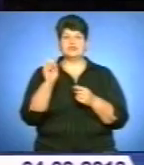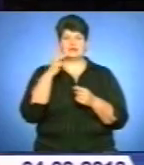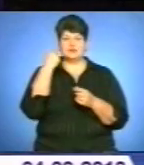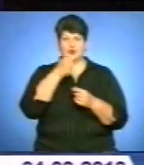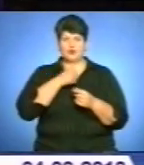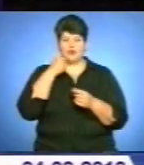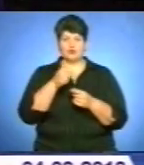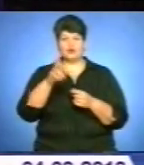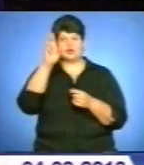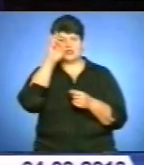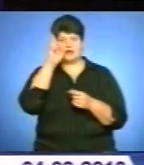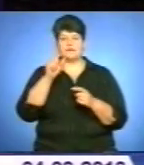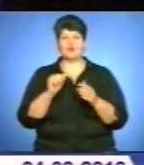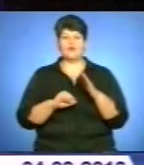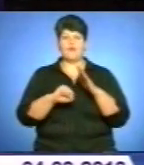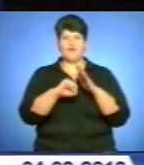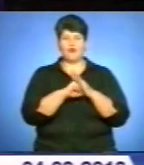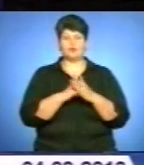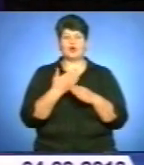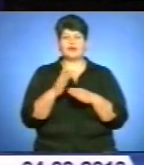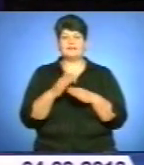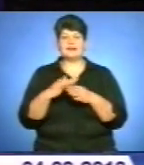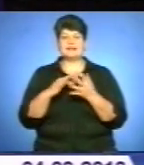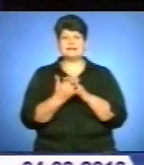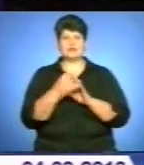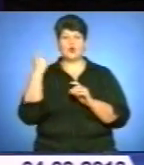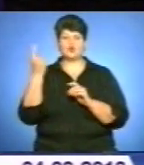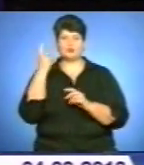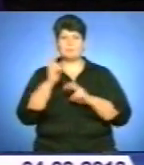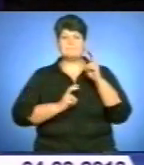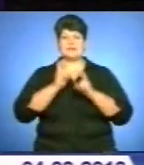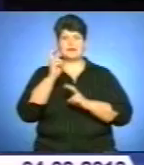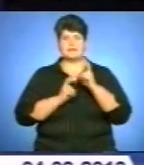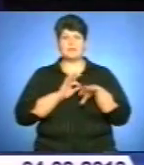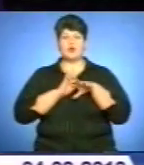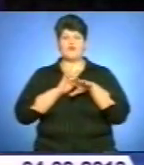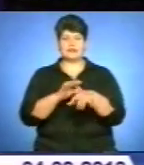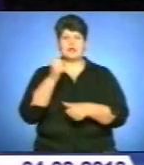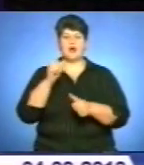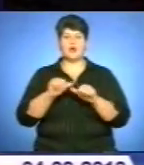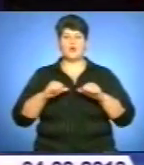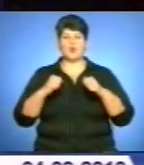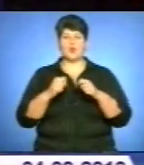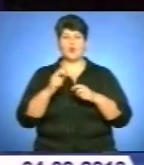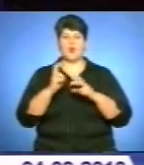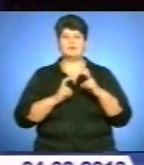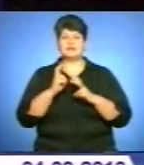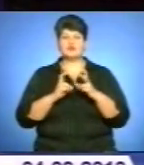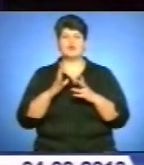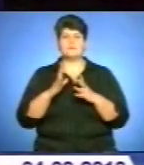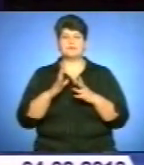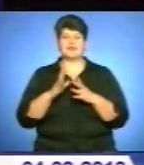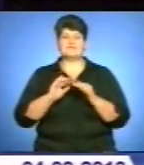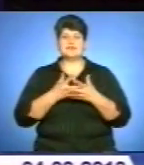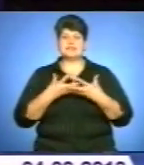інтервенційного фонду, також про кредитування сільськогосподарських підприємств на проведення комплексу весняно-польових робіт ішлося на